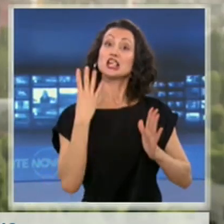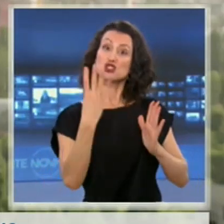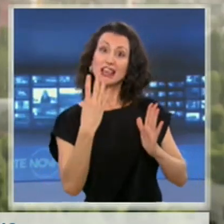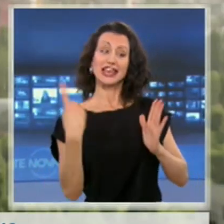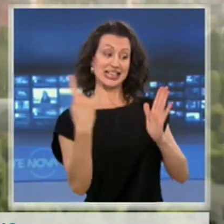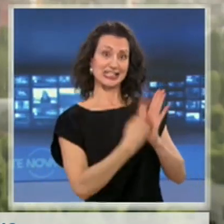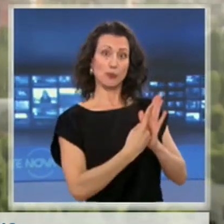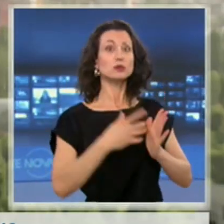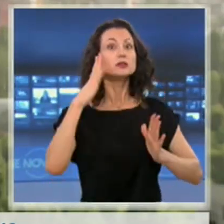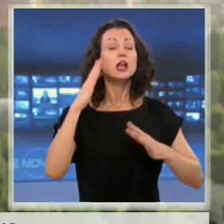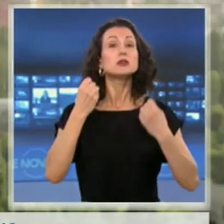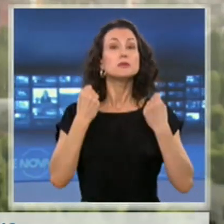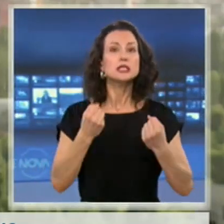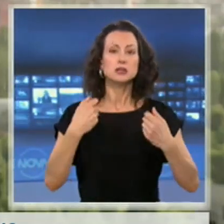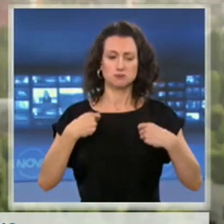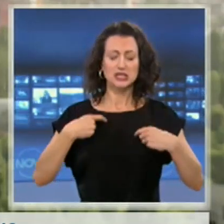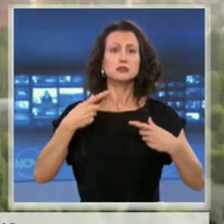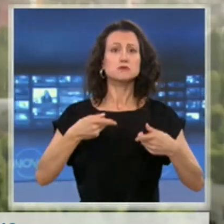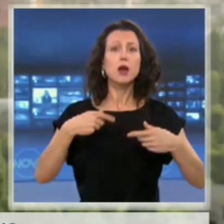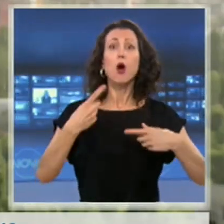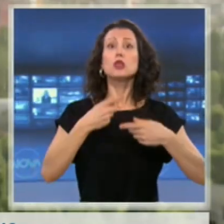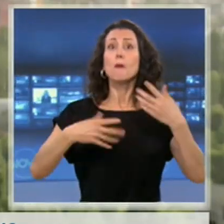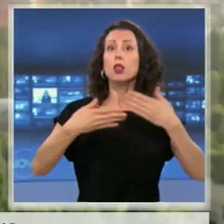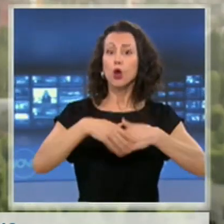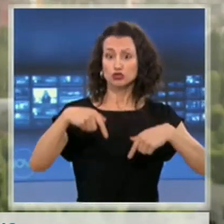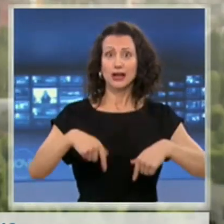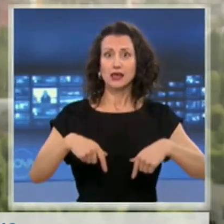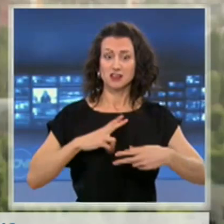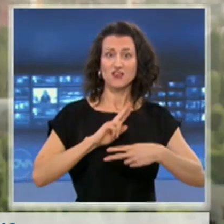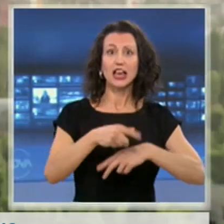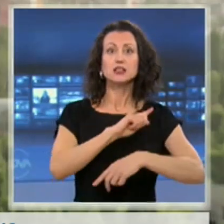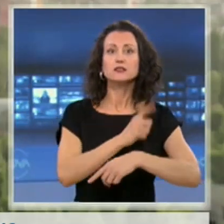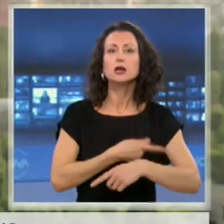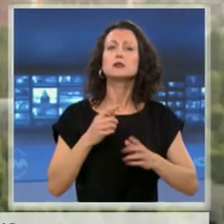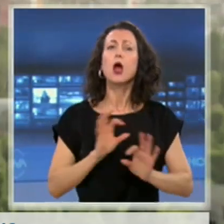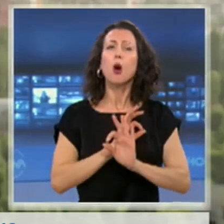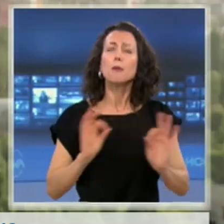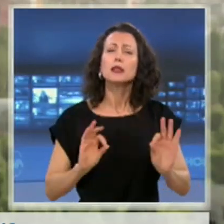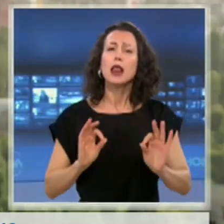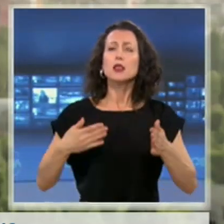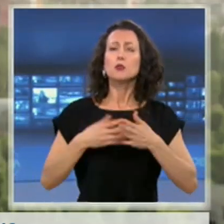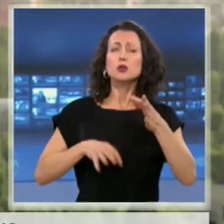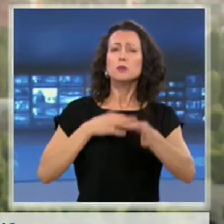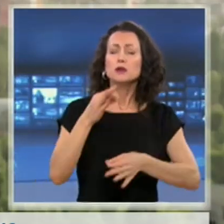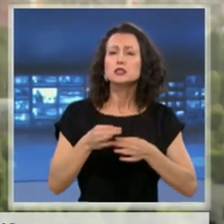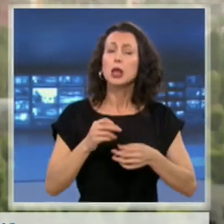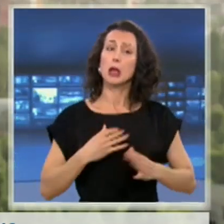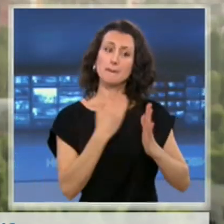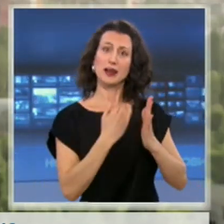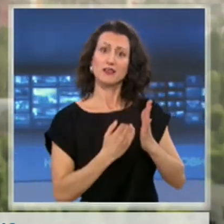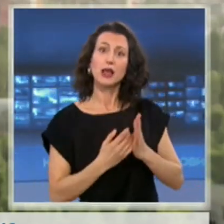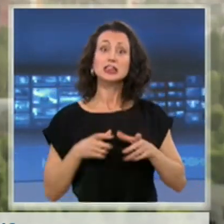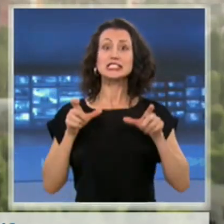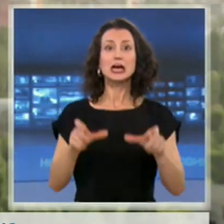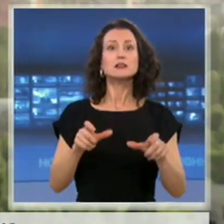сила от полунощ на днешния ден. Те определят противоепидемичните мерки, правилата за налагане на карантина и изолация при контакт с болни,